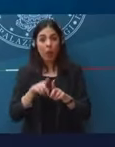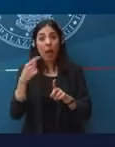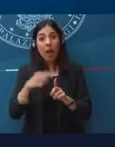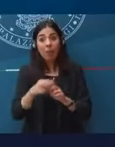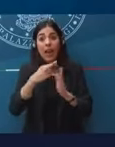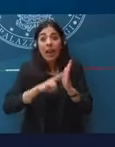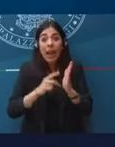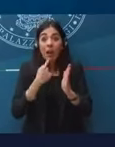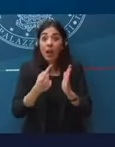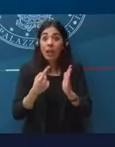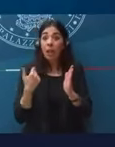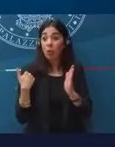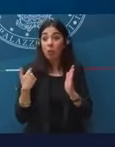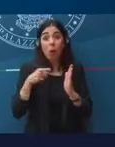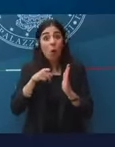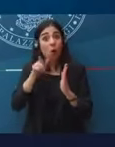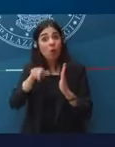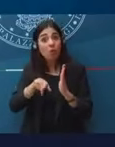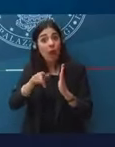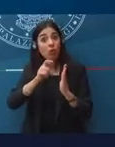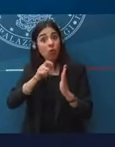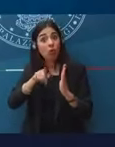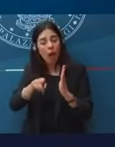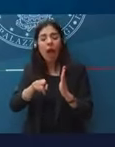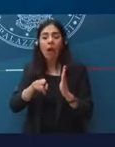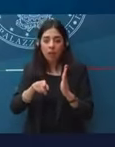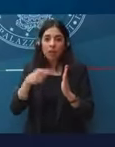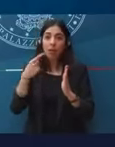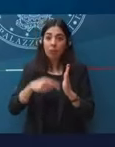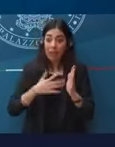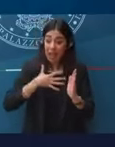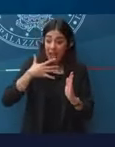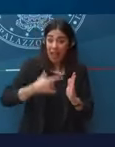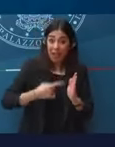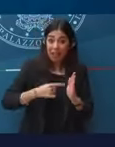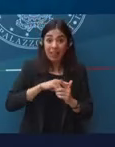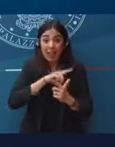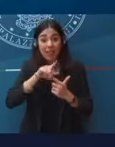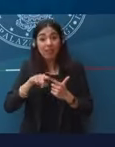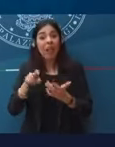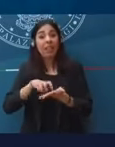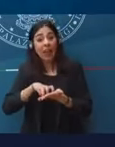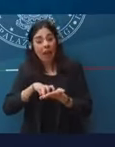Anzianità e fragilità sono quelle da cui bisogna partire.